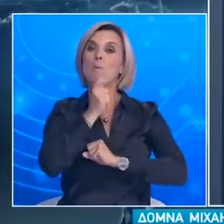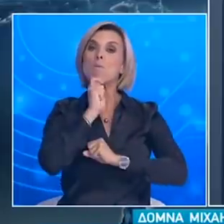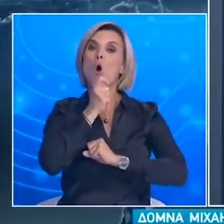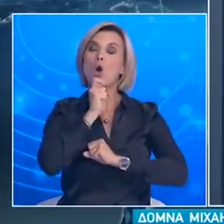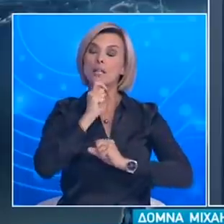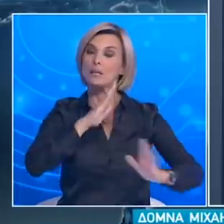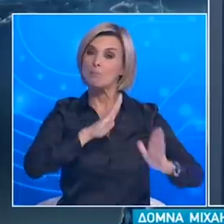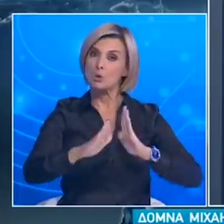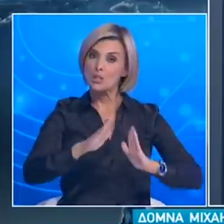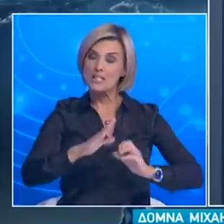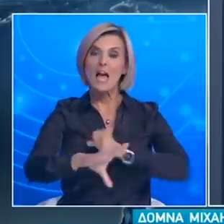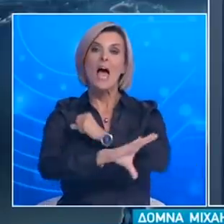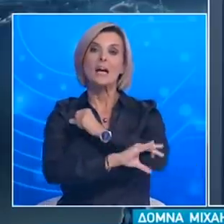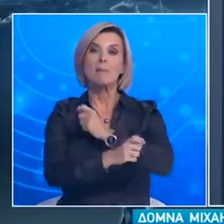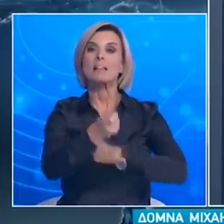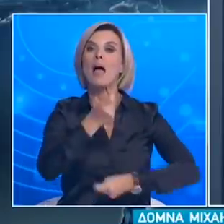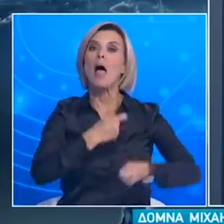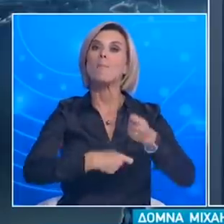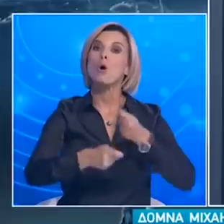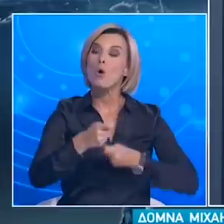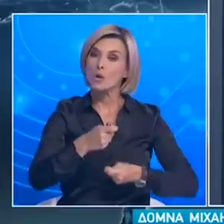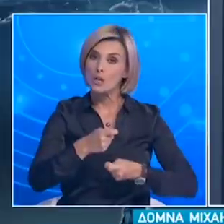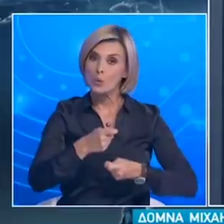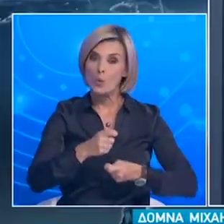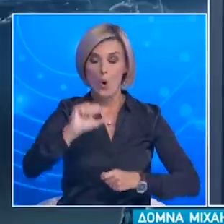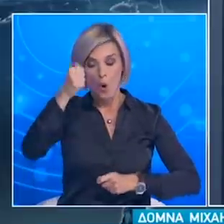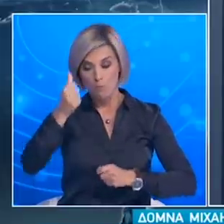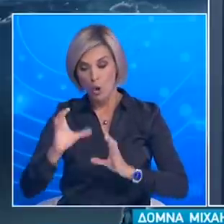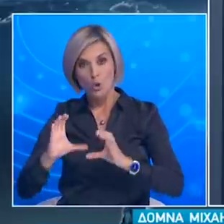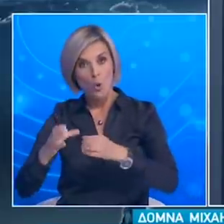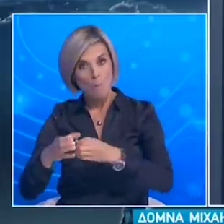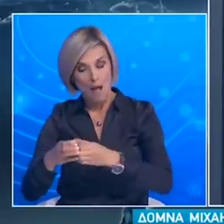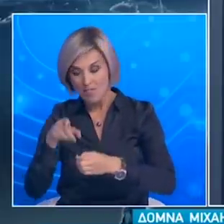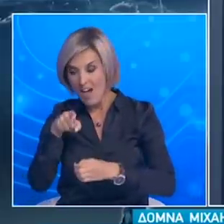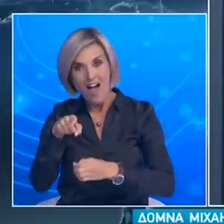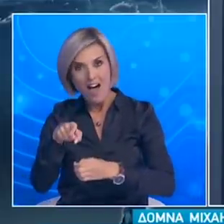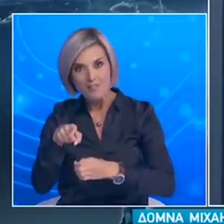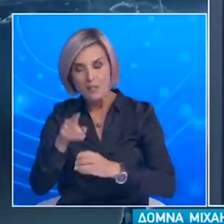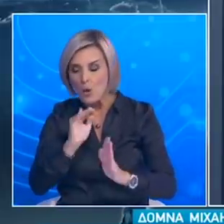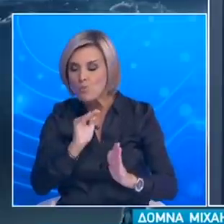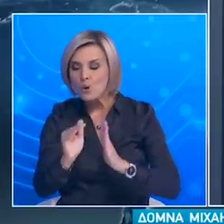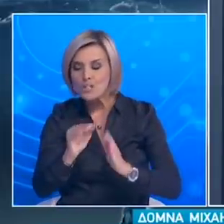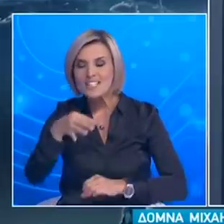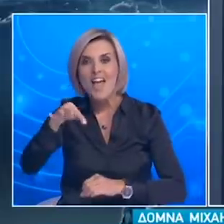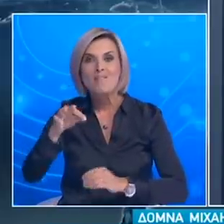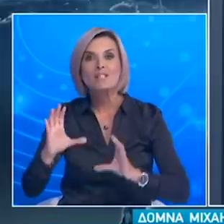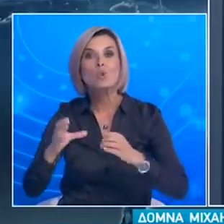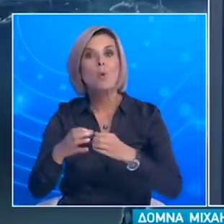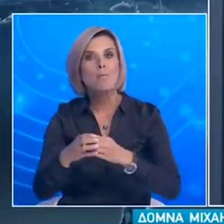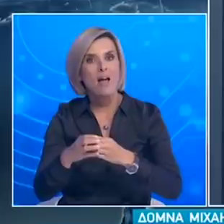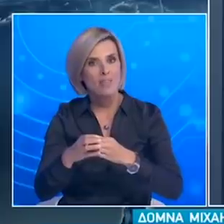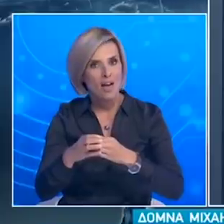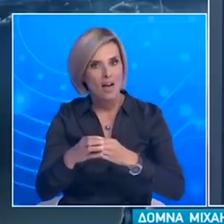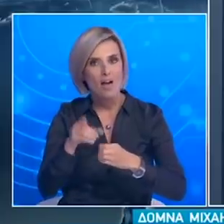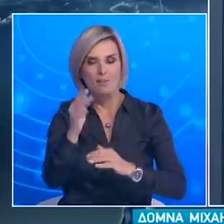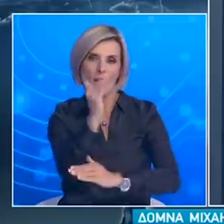η Γενική Γραμματεία Εμπορίου και Προστασίας του Καταναλωτή η πρώτη ομάδα είναι η Επιτροπή Προστασίας Ευπαθών Ομάδων απαρτίζεται